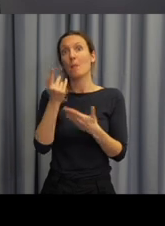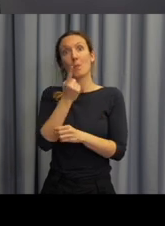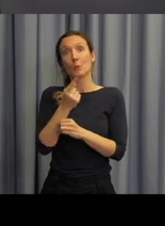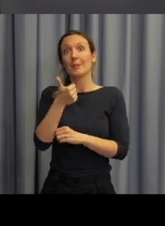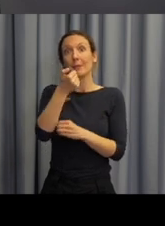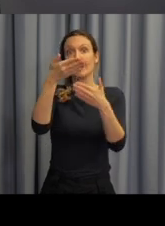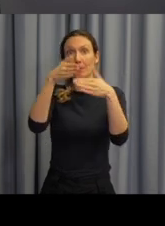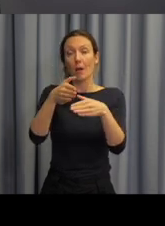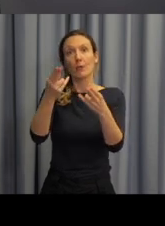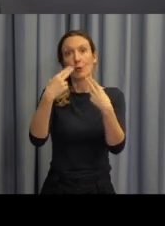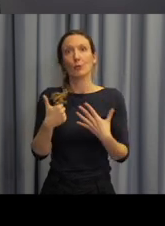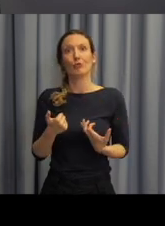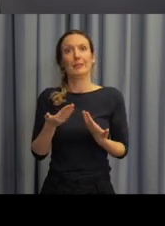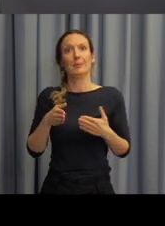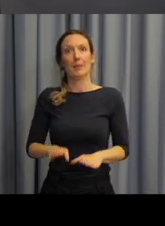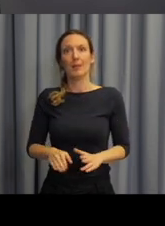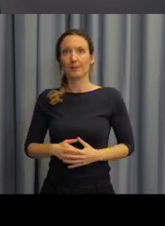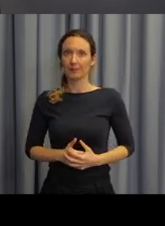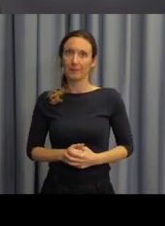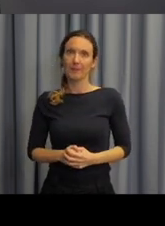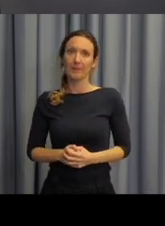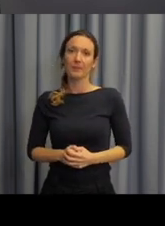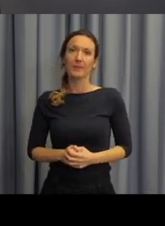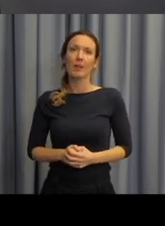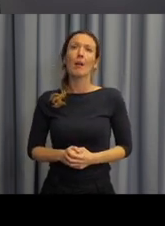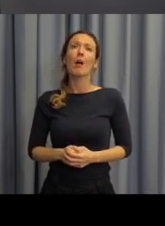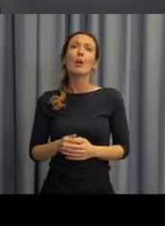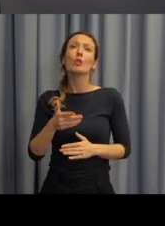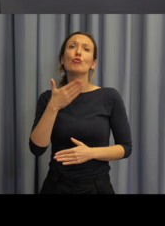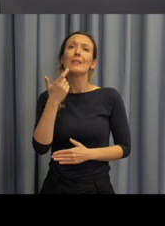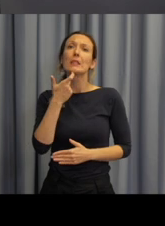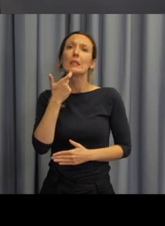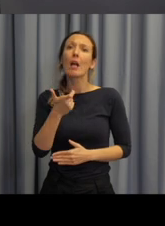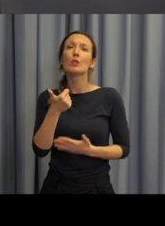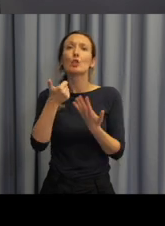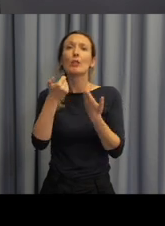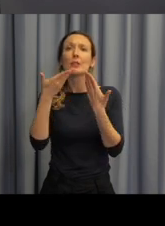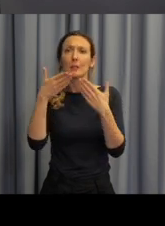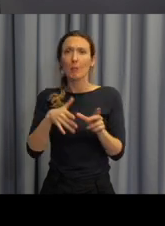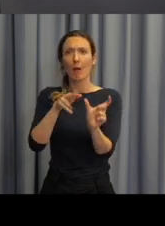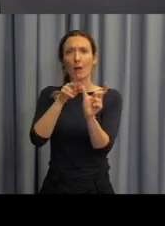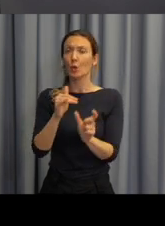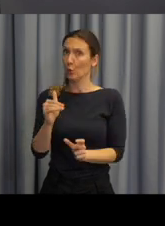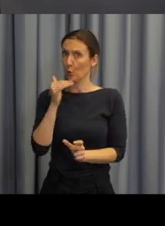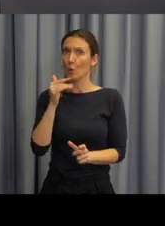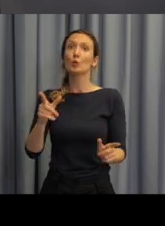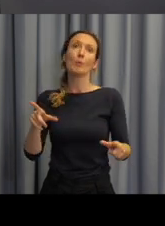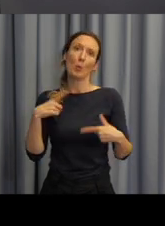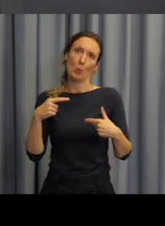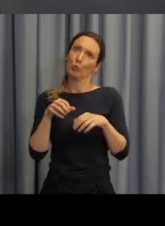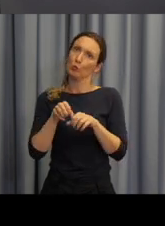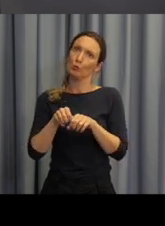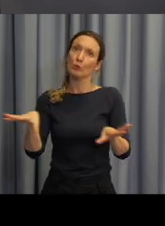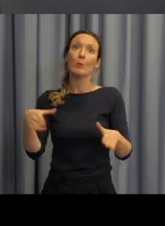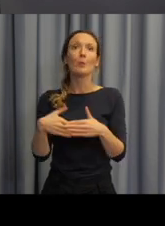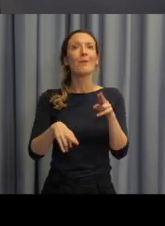Koncovky šestého pádu jsou v češtině velmi frekventované a proto také většina učebníc a většina učebních